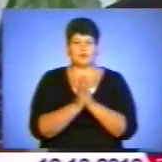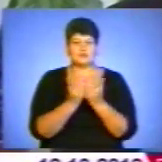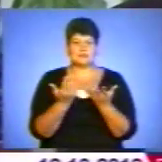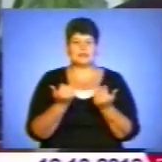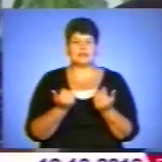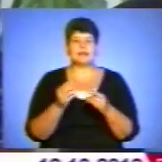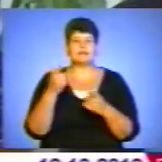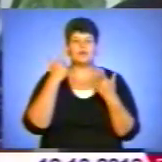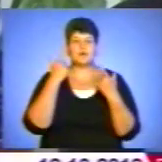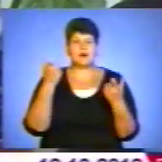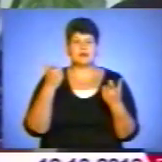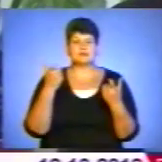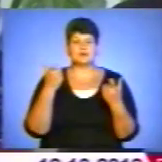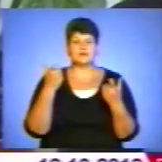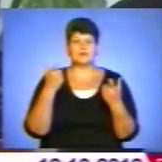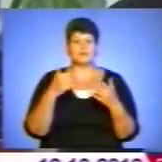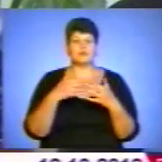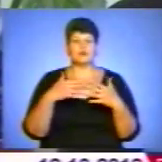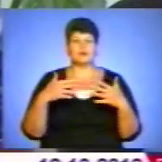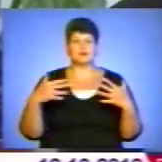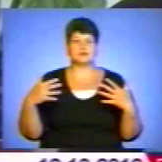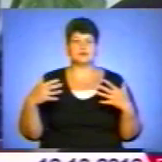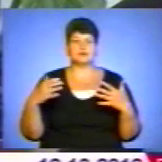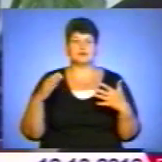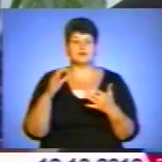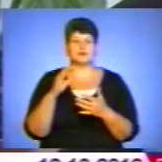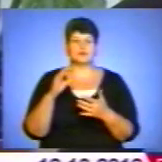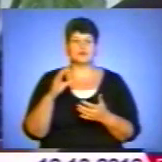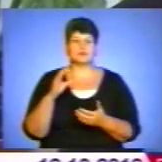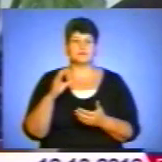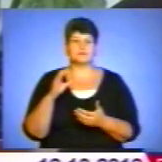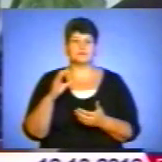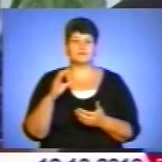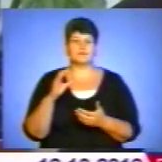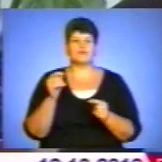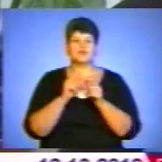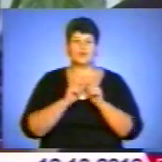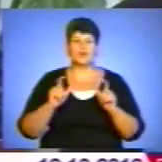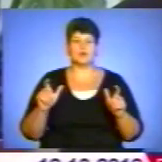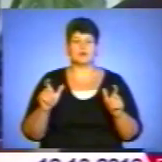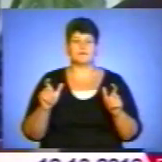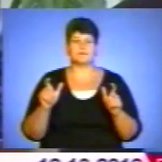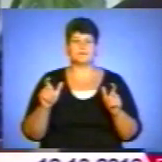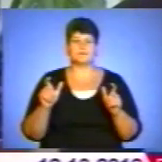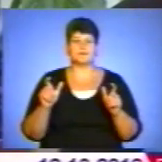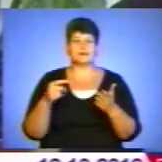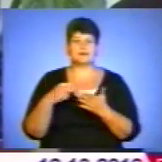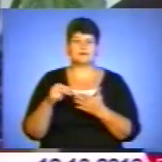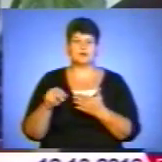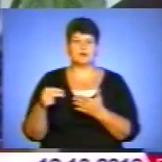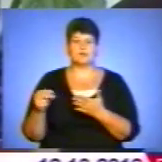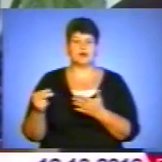всіх службах. Там, де це є місце, у школах, де закупляють